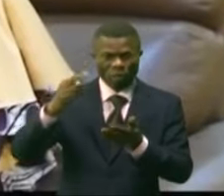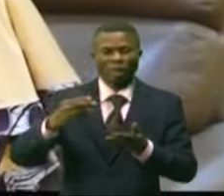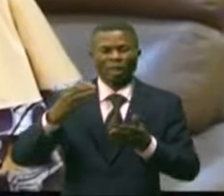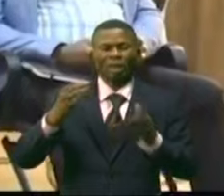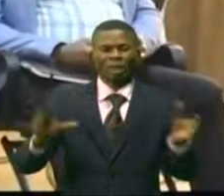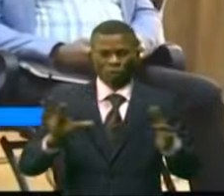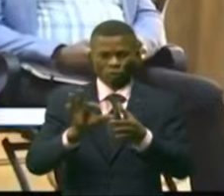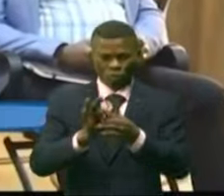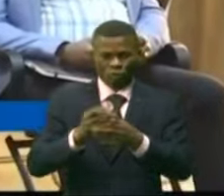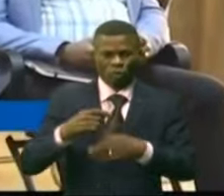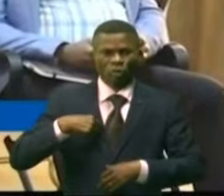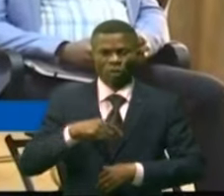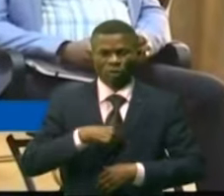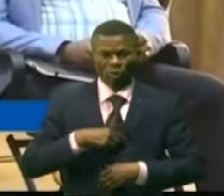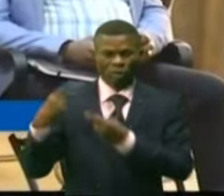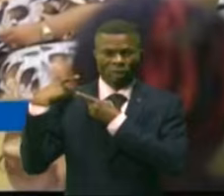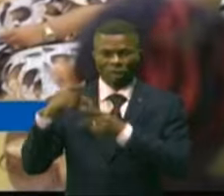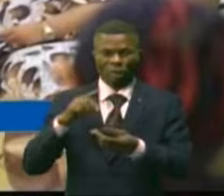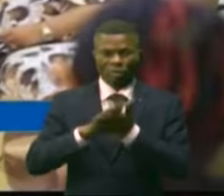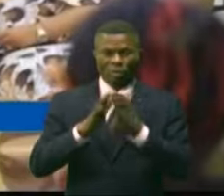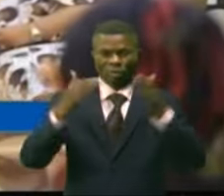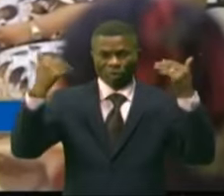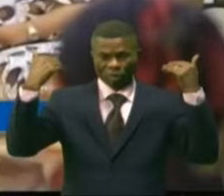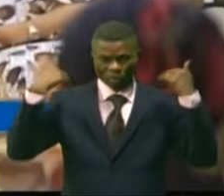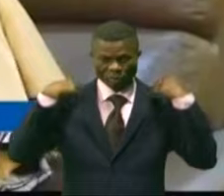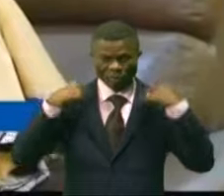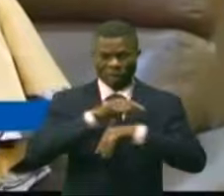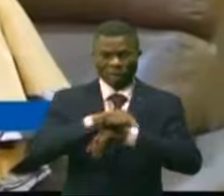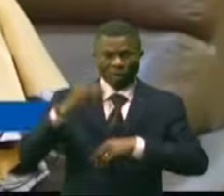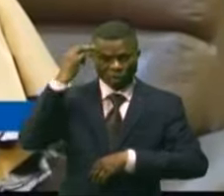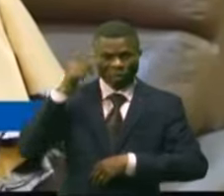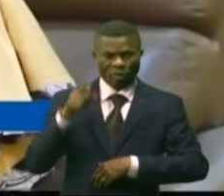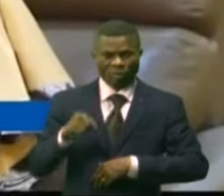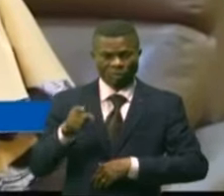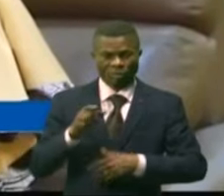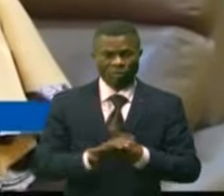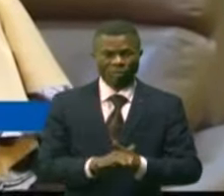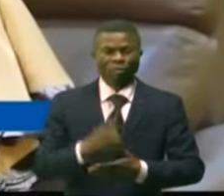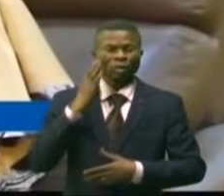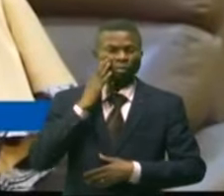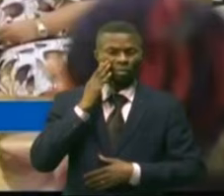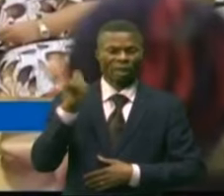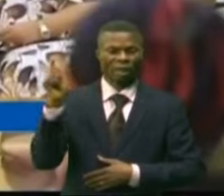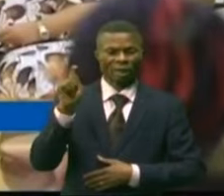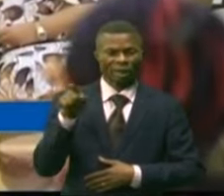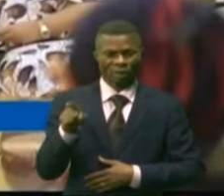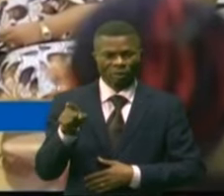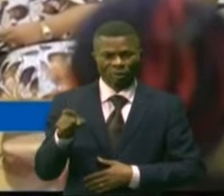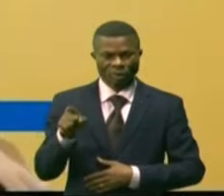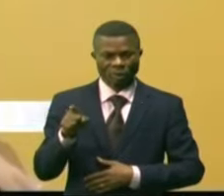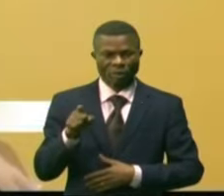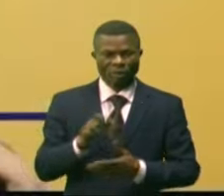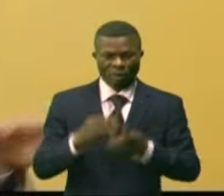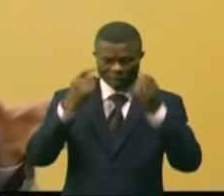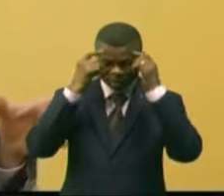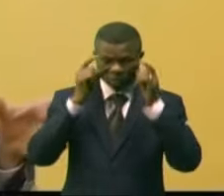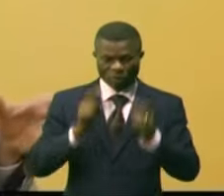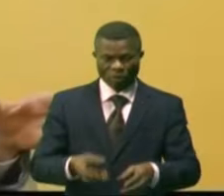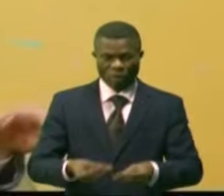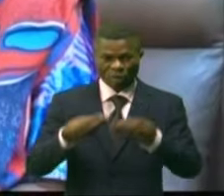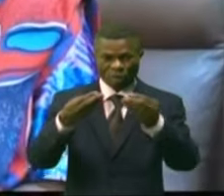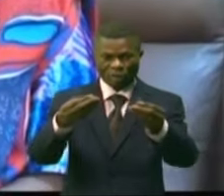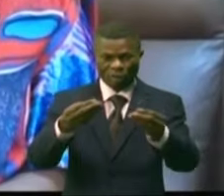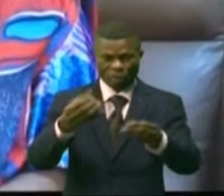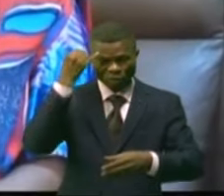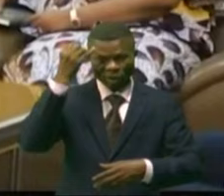priorité pour nous. Depuis son avenement, la tête de ses ministères, Marie-Thérèse Mbomoukouna est déterminée à donner une nouvelle